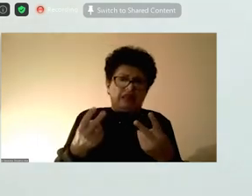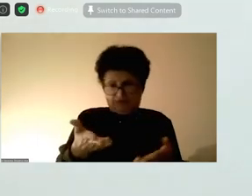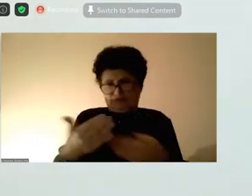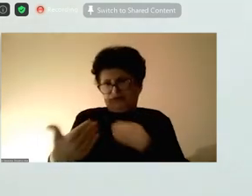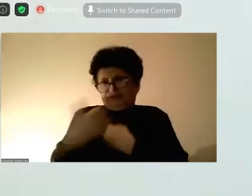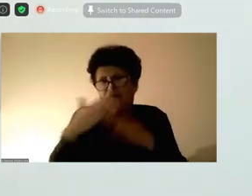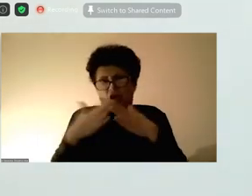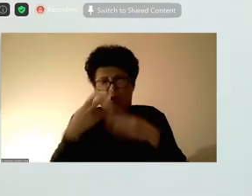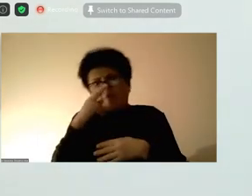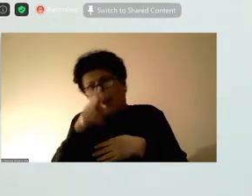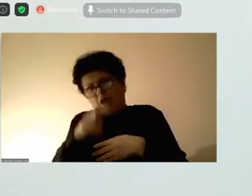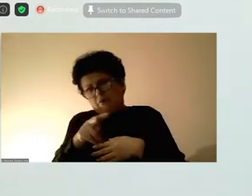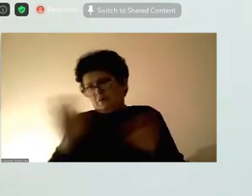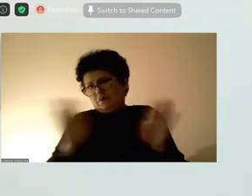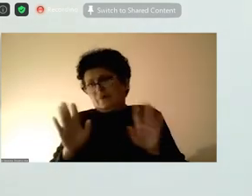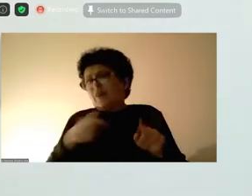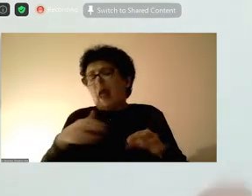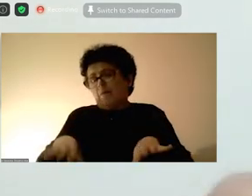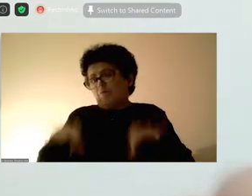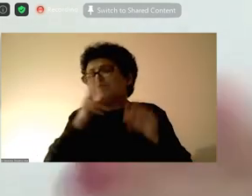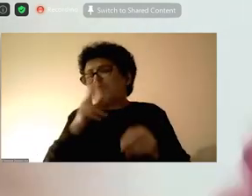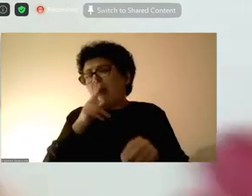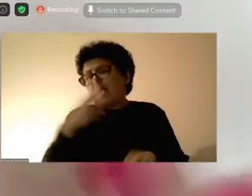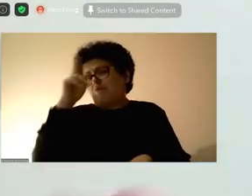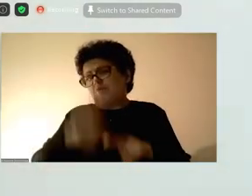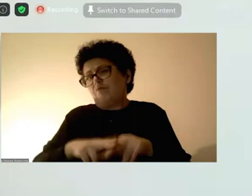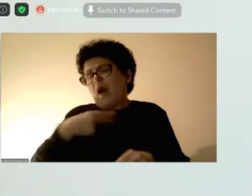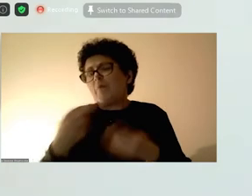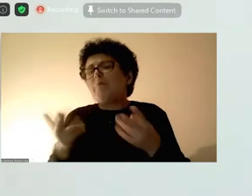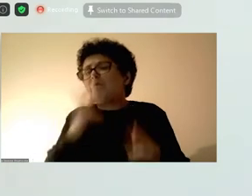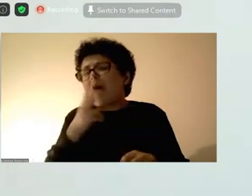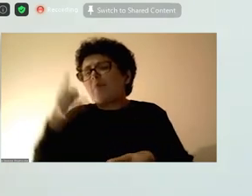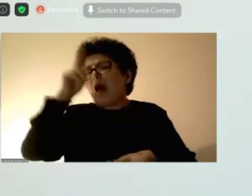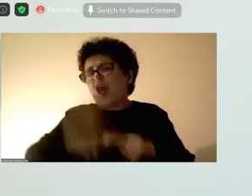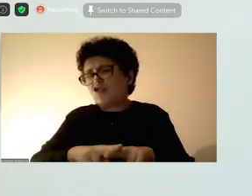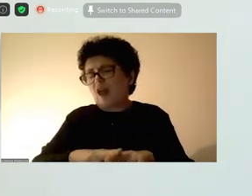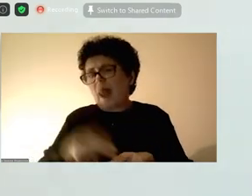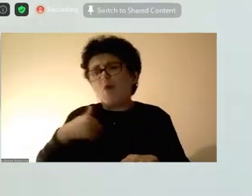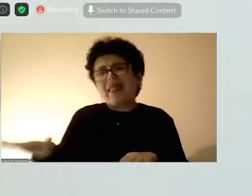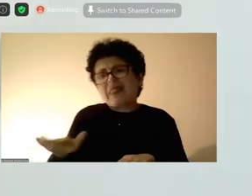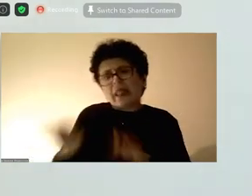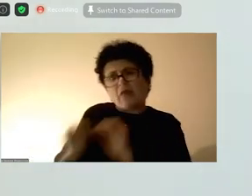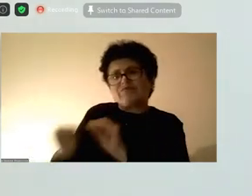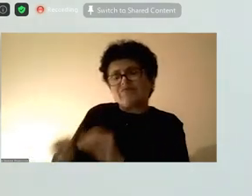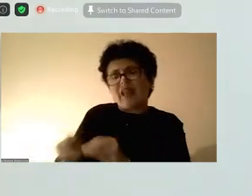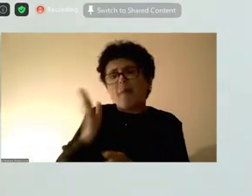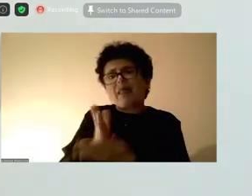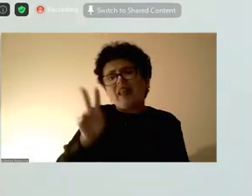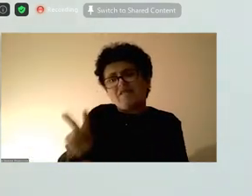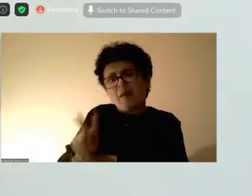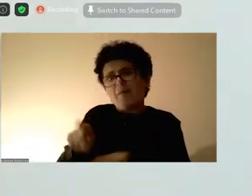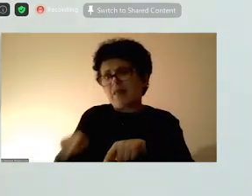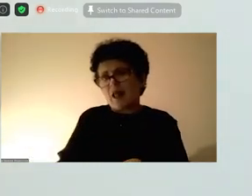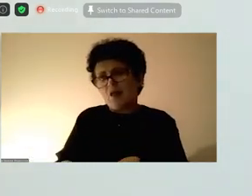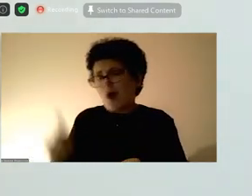се повеќе сакаат да се најде решение и се разбира тоа да биде нешто кое ќе ќе биде дадено од